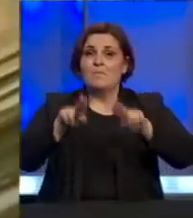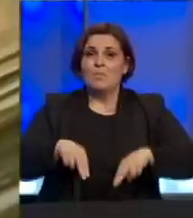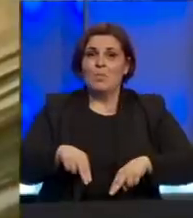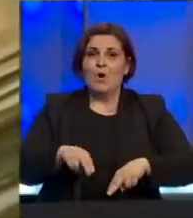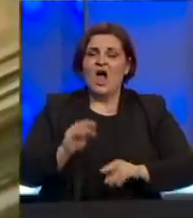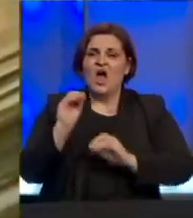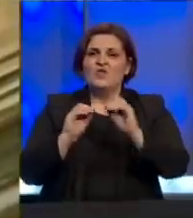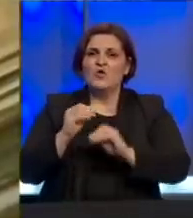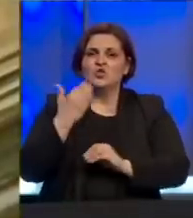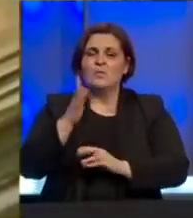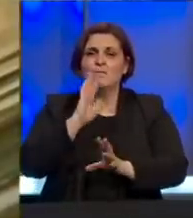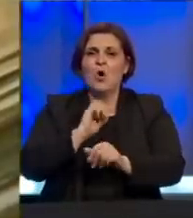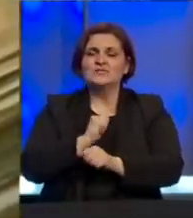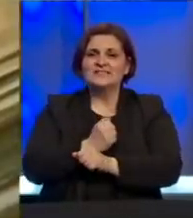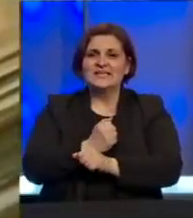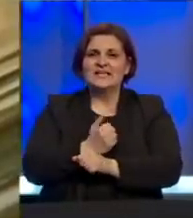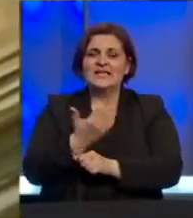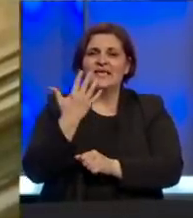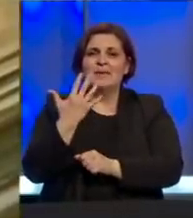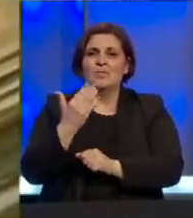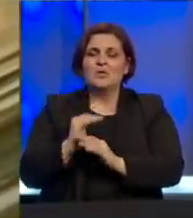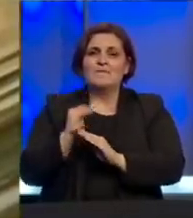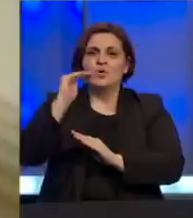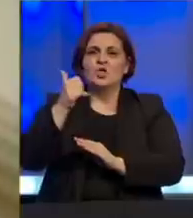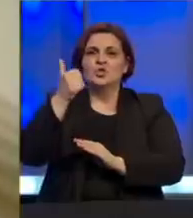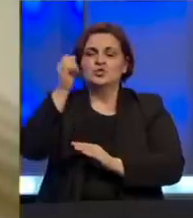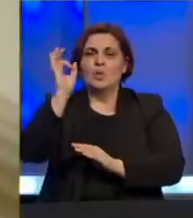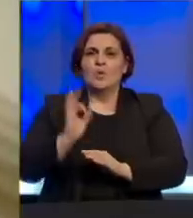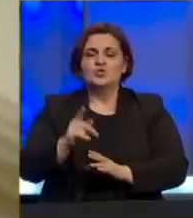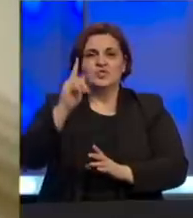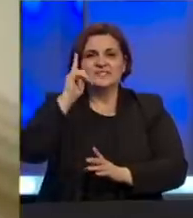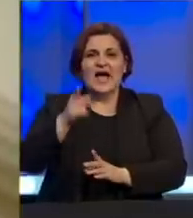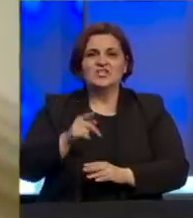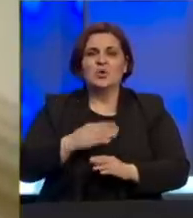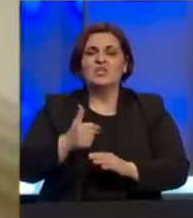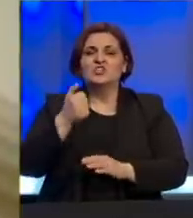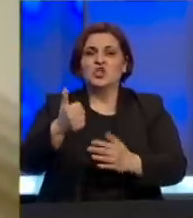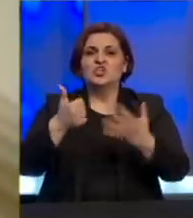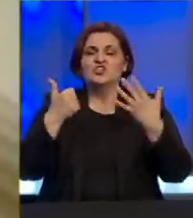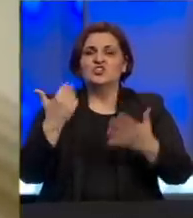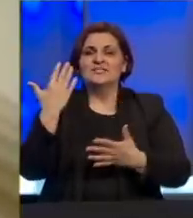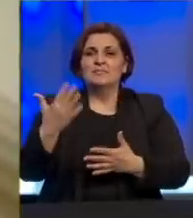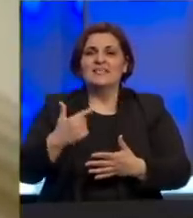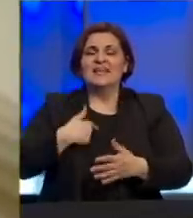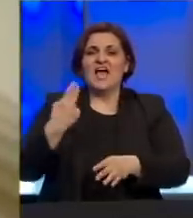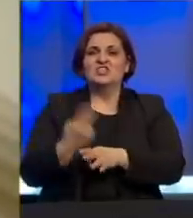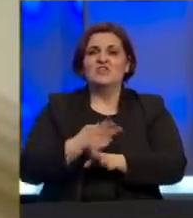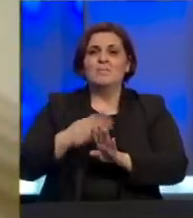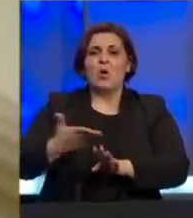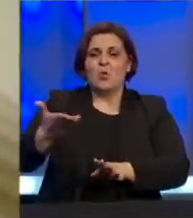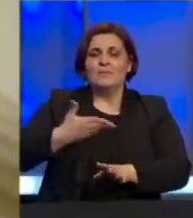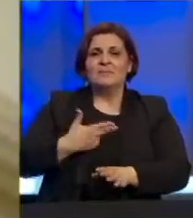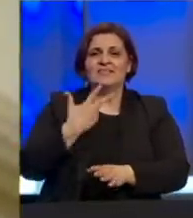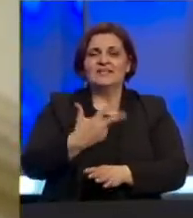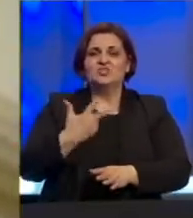se kvota dodjeljena Bosni i Hercegovini sa 50 podigne na 100 od 100. To znači da bi umjesto 165 našoj zemlji moglo da pripadne